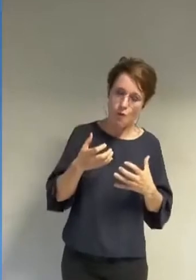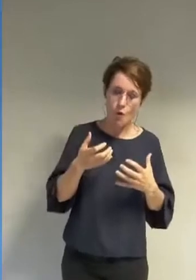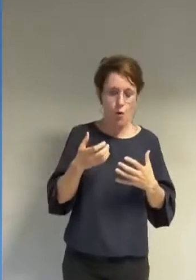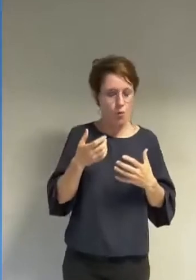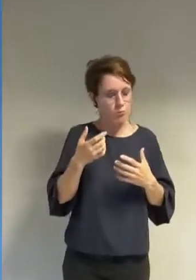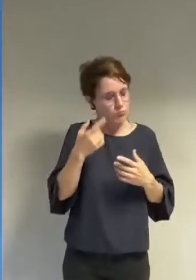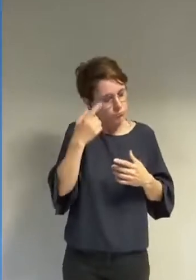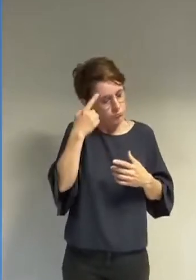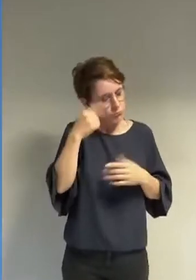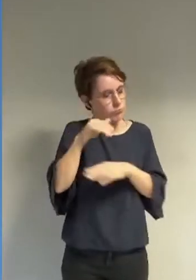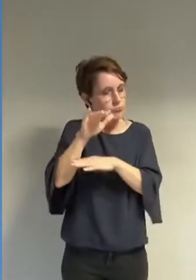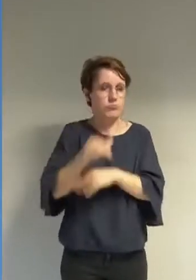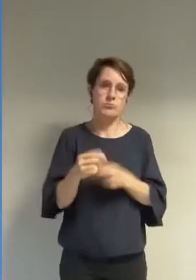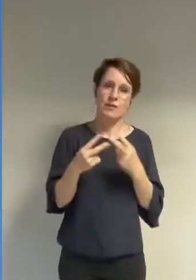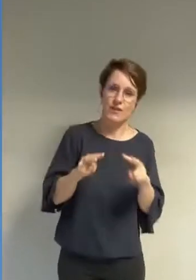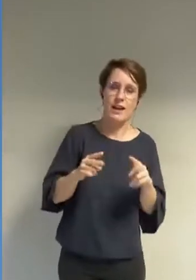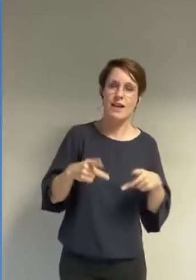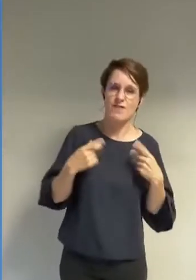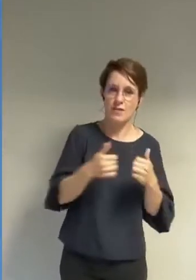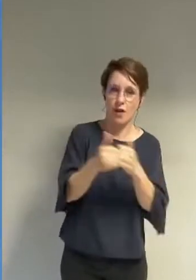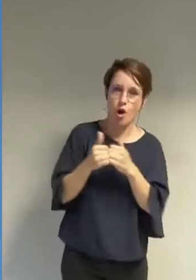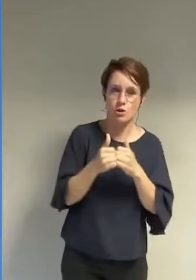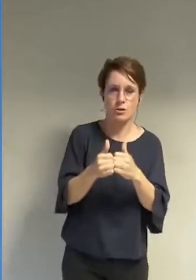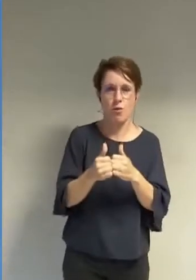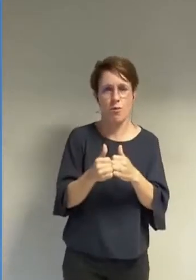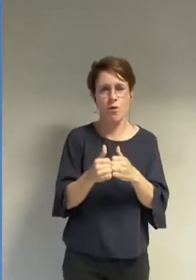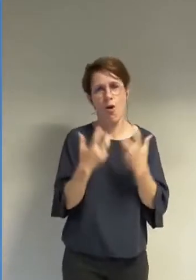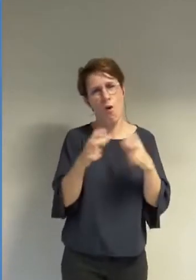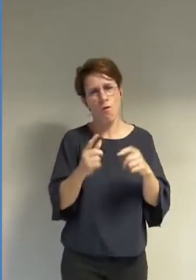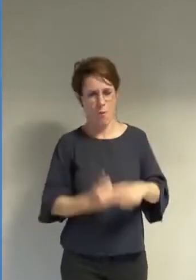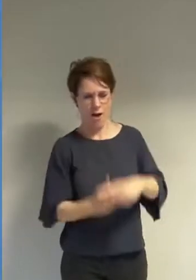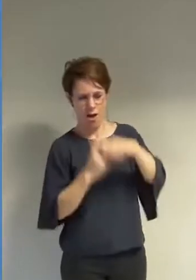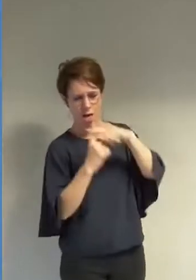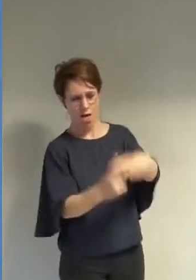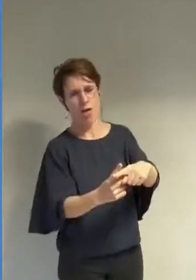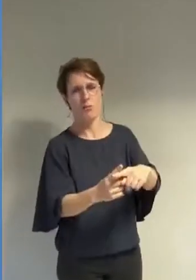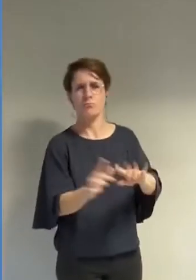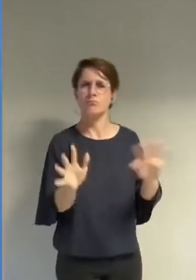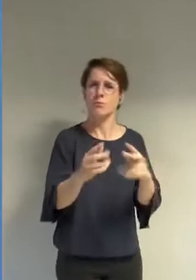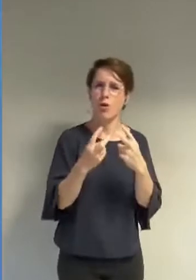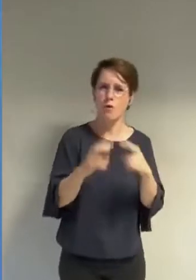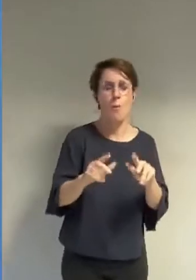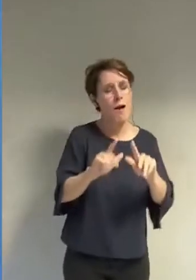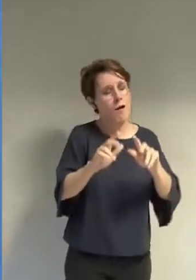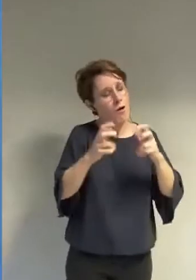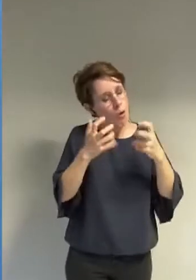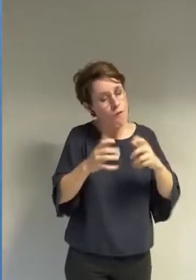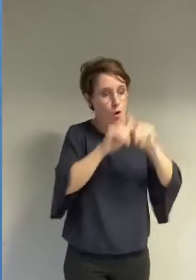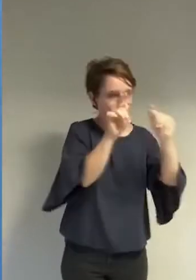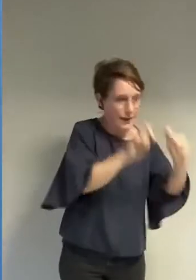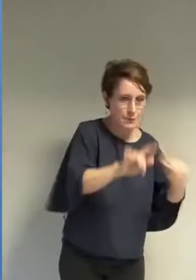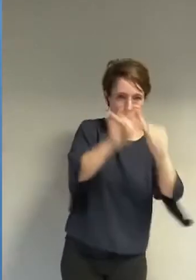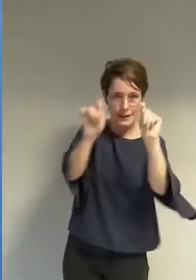ville et du vivre ensemble sans stigmatisation dans le respect de toutes et de tous